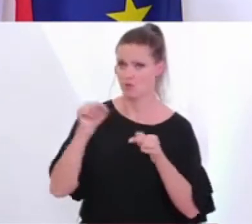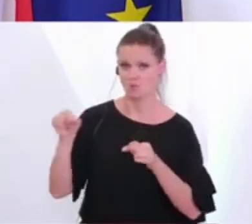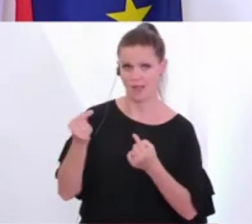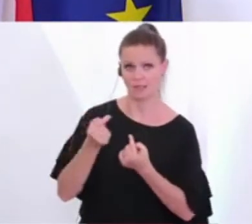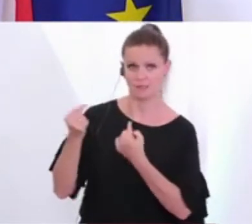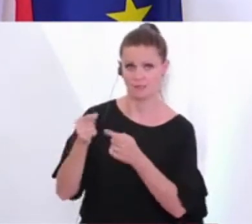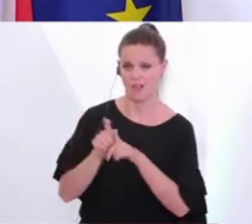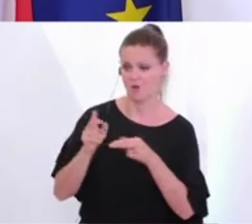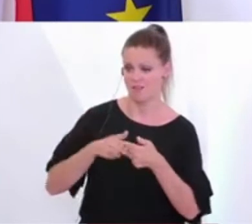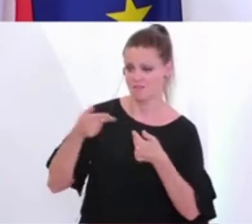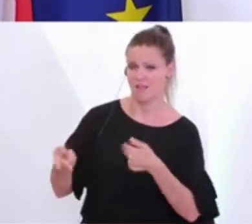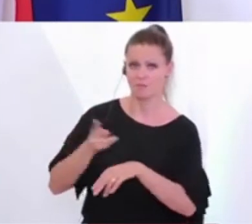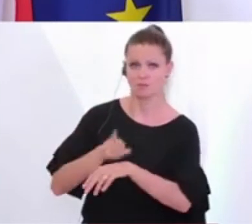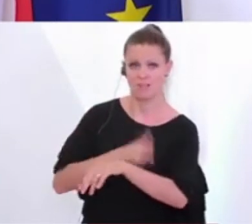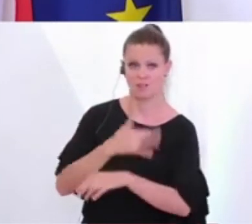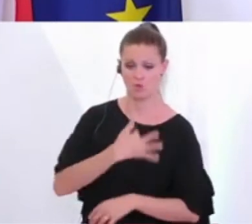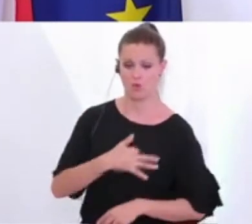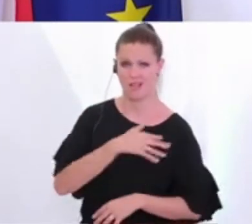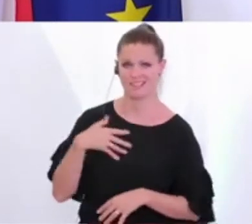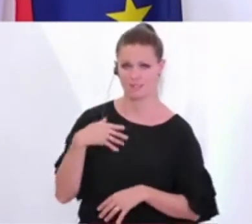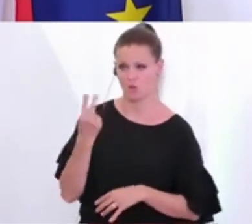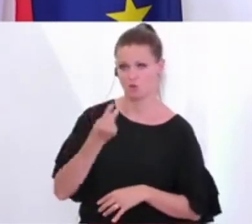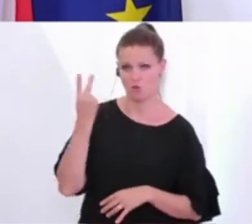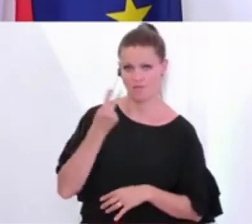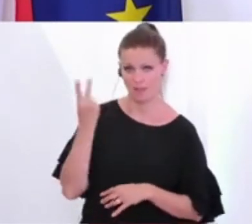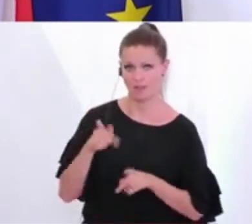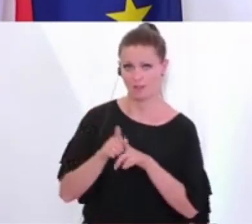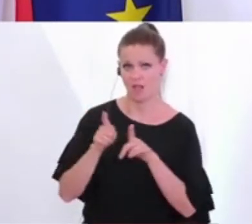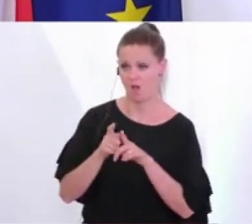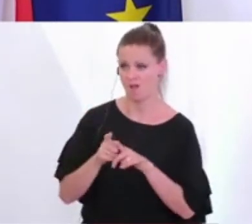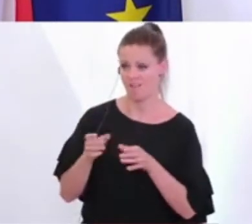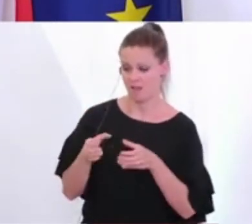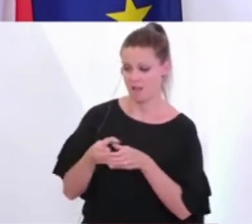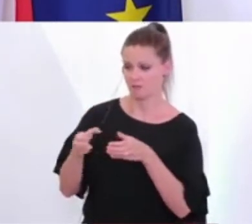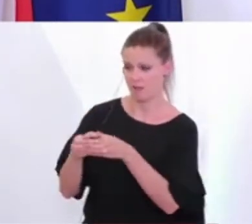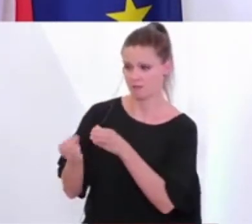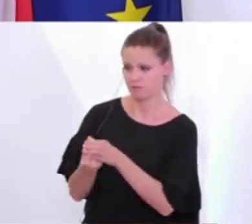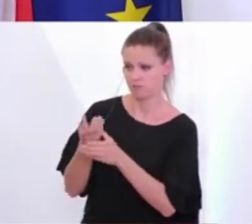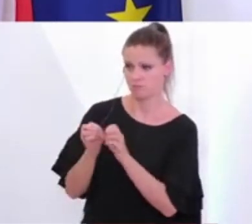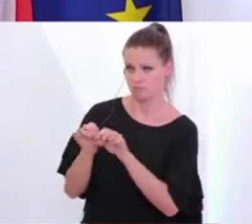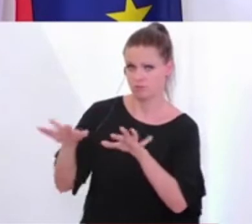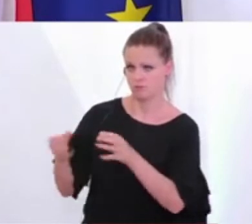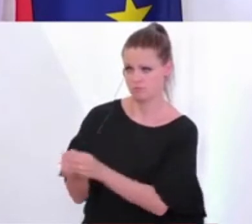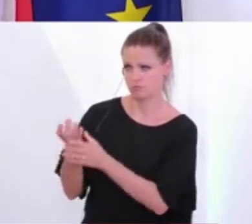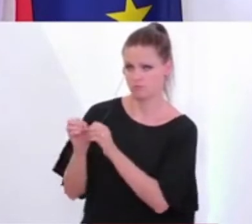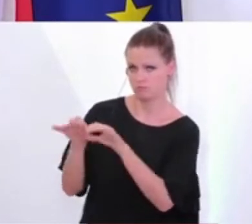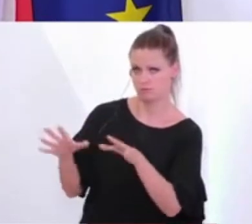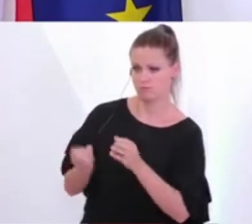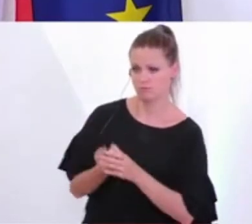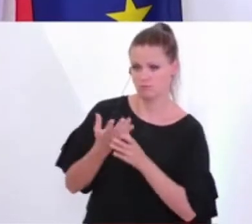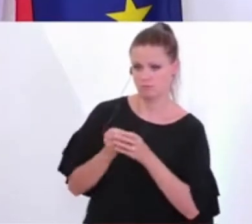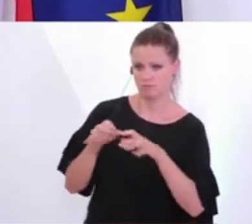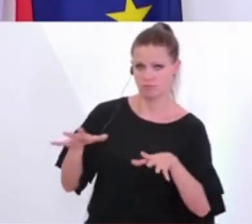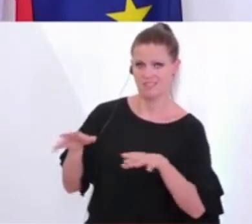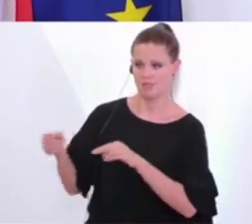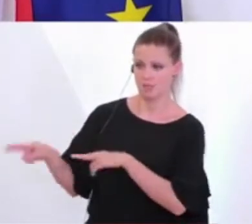zum Beispiel unseren Nachbarstaaten Kroatien und Slowenien eine Zunahme von Clusters beobachten können, von Personen, die zurückkehren